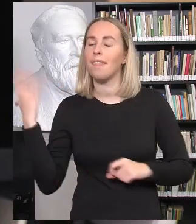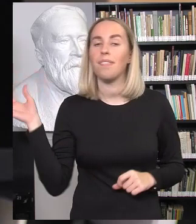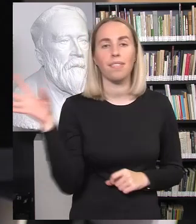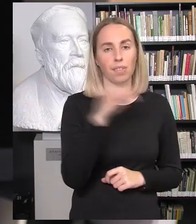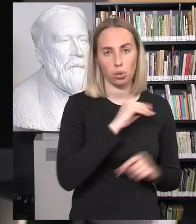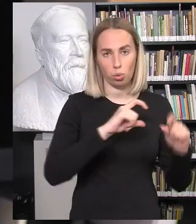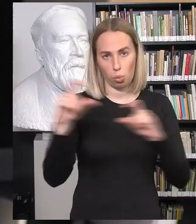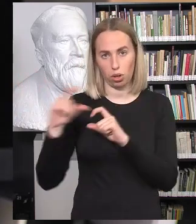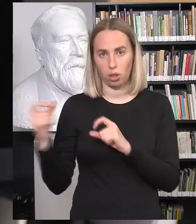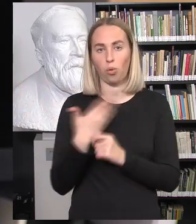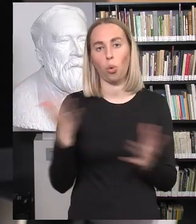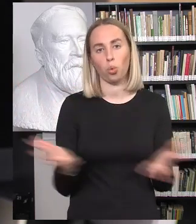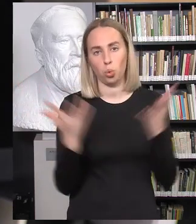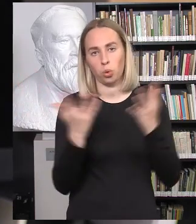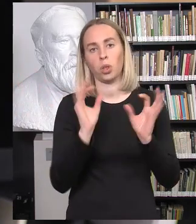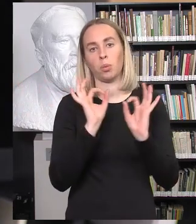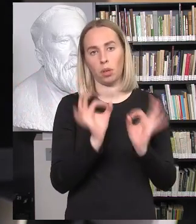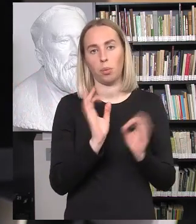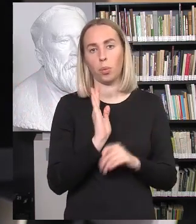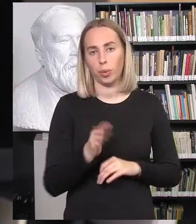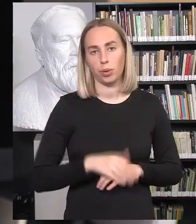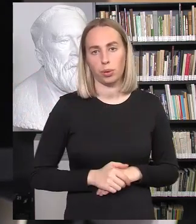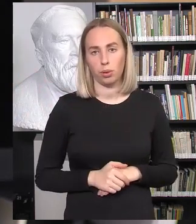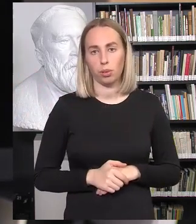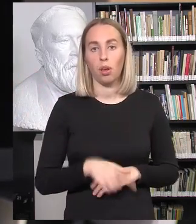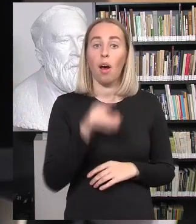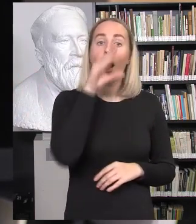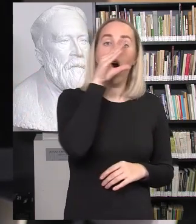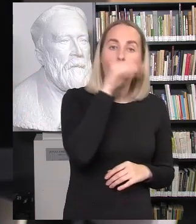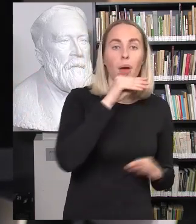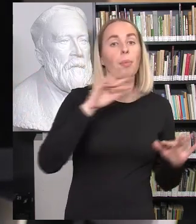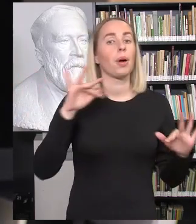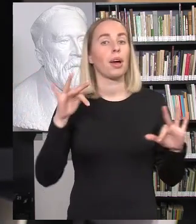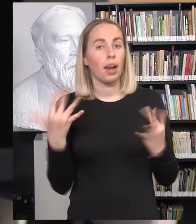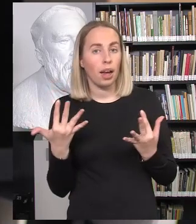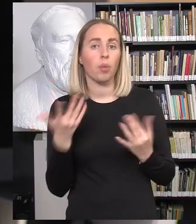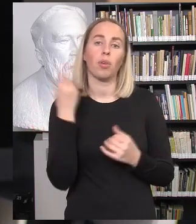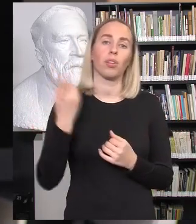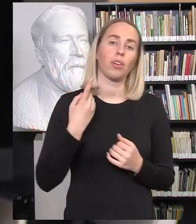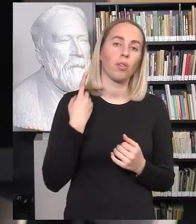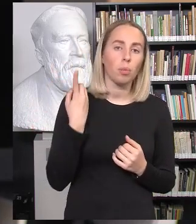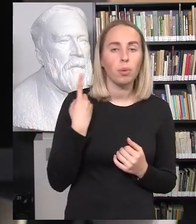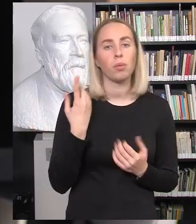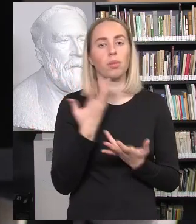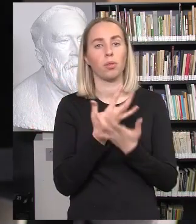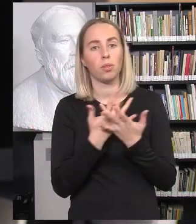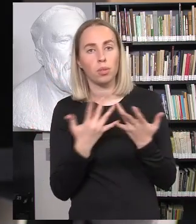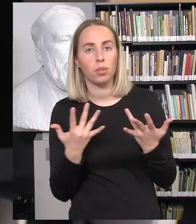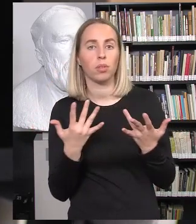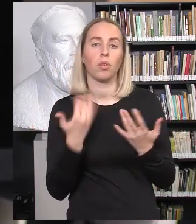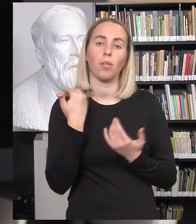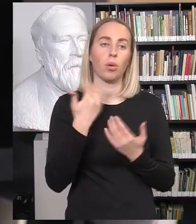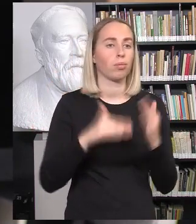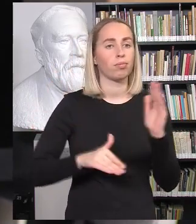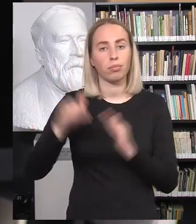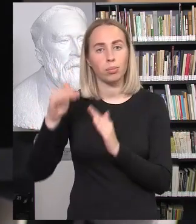vaikai turėtų tą augimą. O kaip mums gausis, aišku, čia yra ilgas kelias ir ir kvalifikacijos kelimo, ir priemonių rengimo, net ir